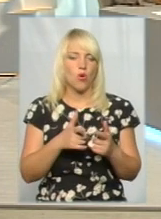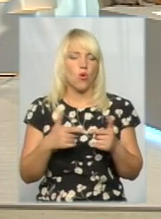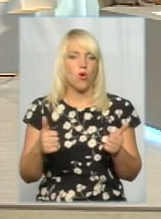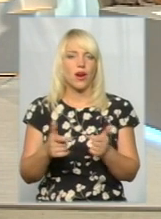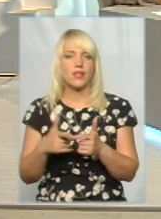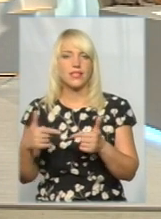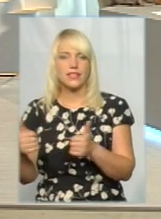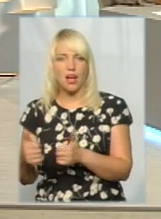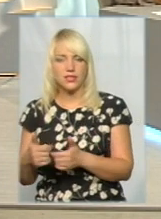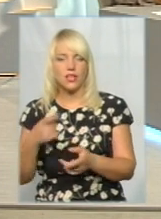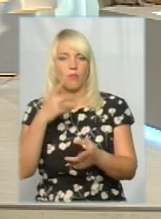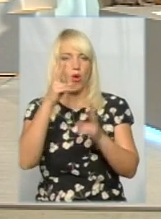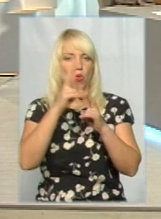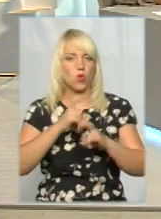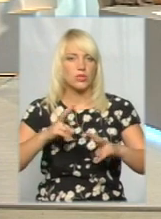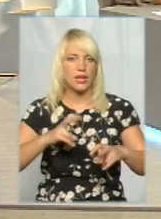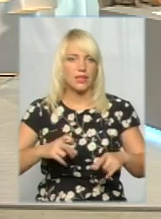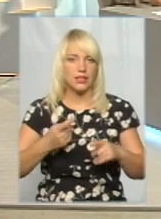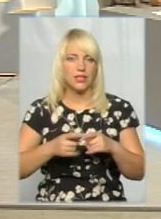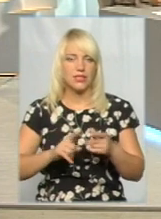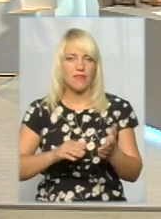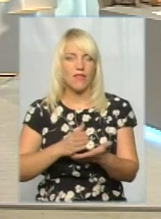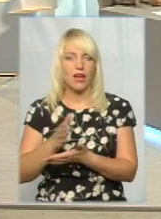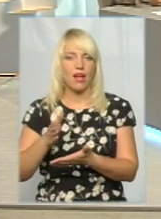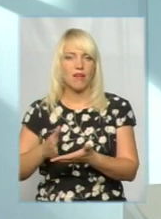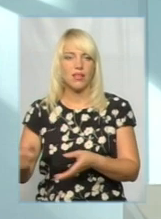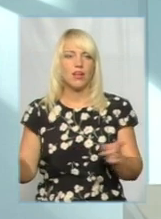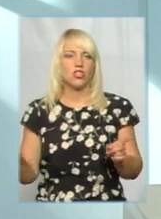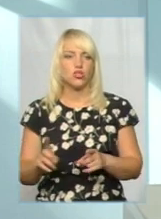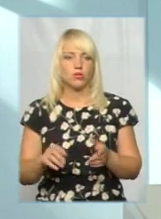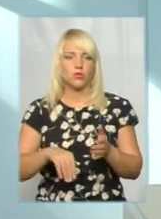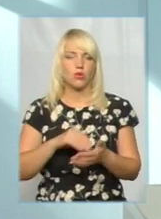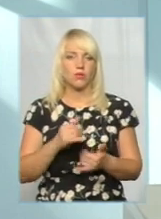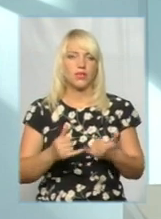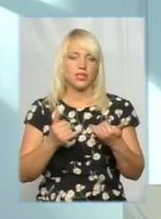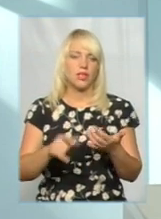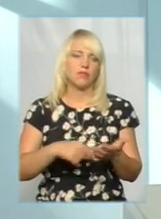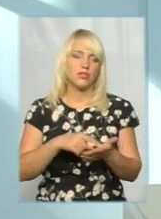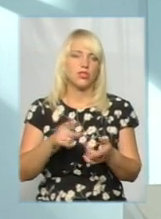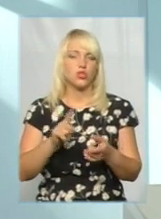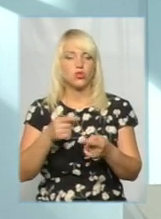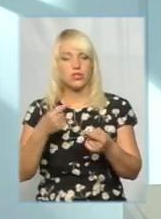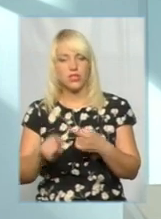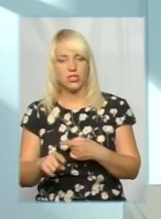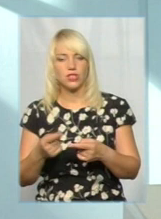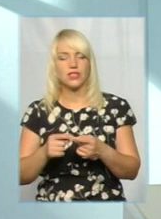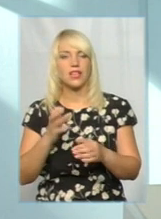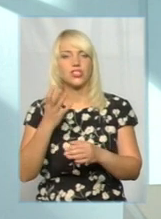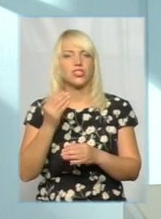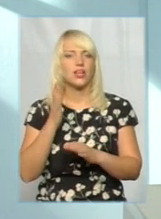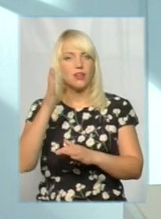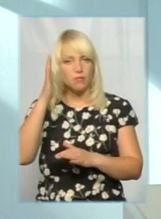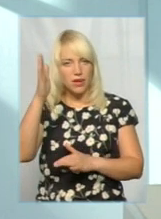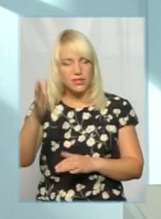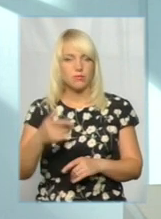розглядати ті варіанти, щоб закупити для міста якийсь інший. Ну це така більш далека перспектива.